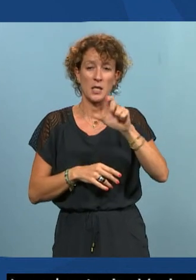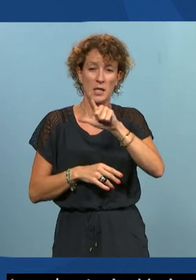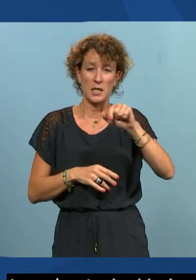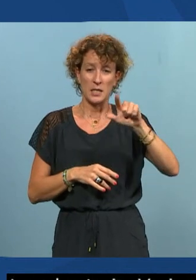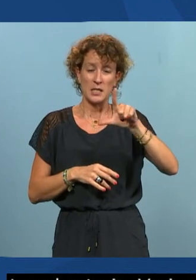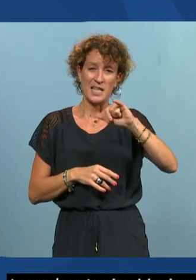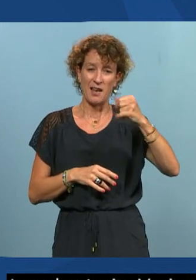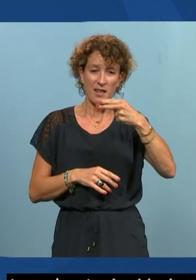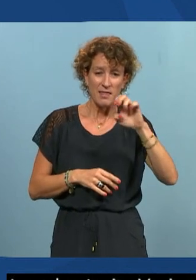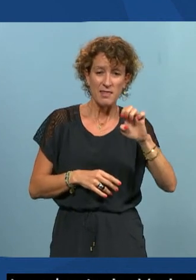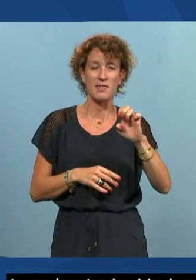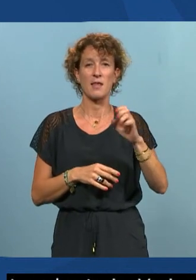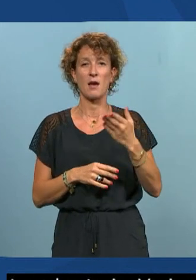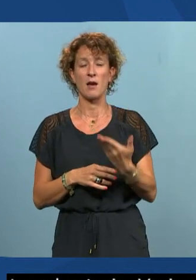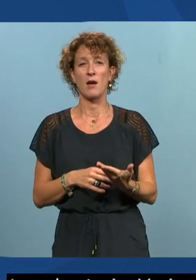Vélotypie